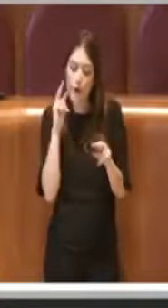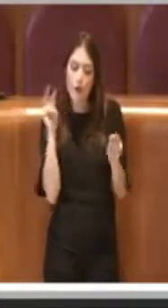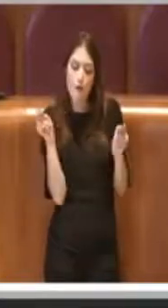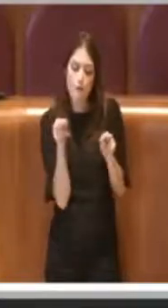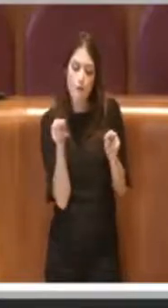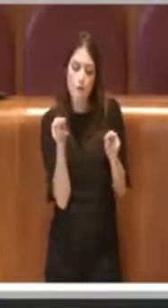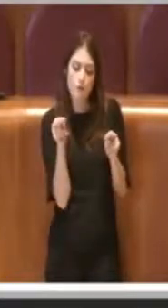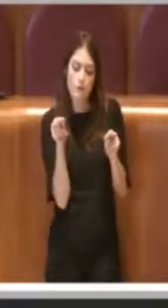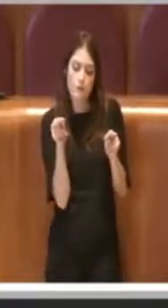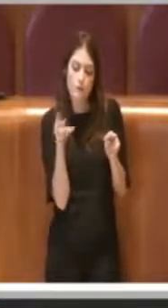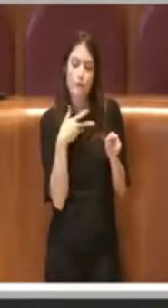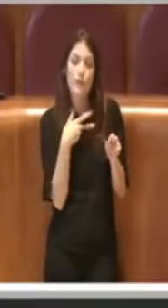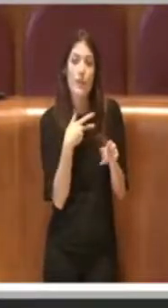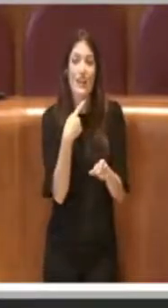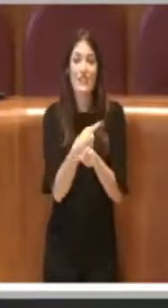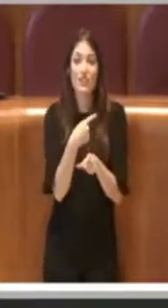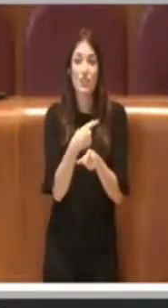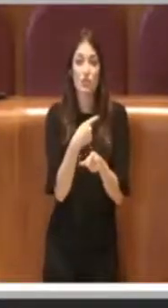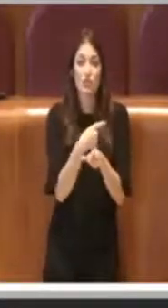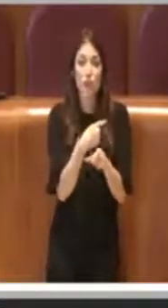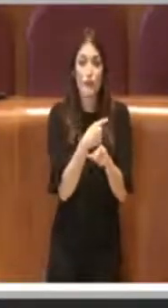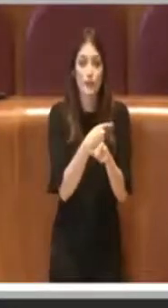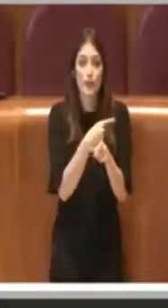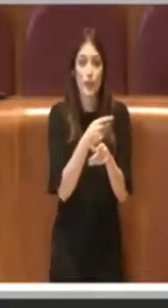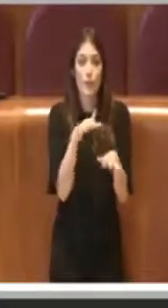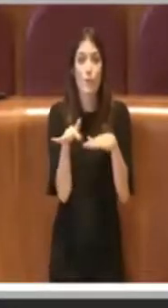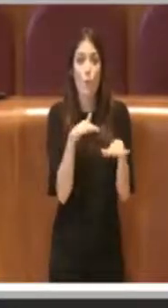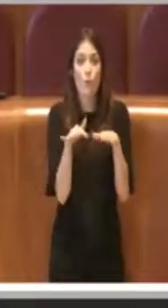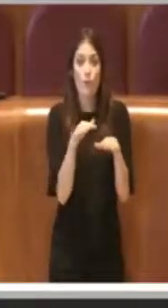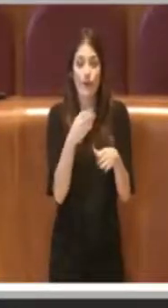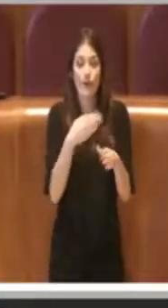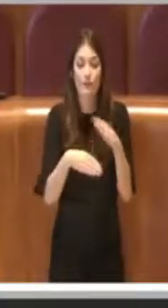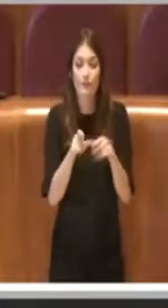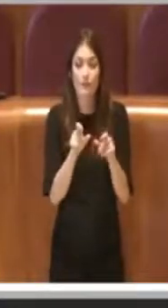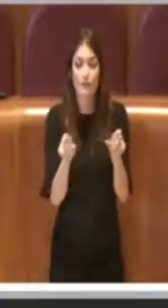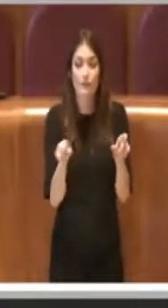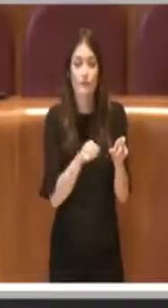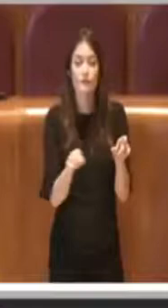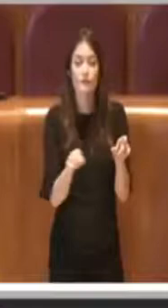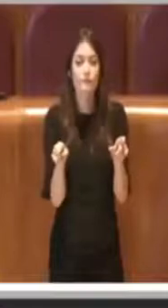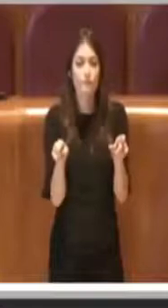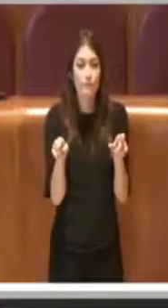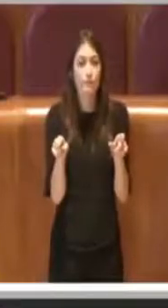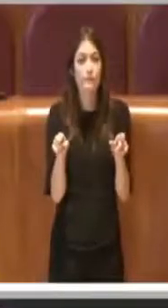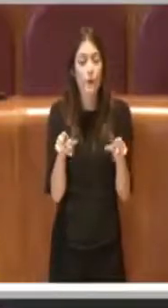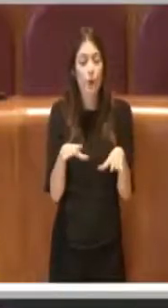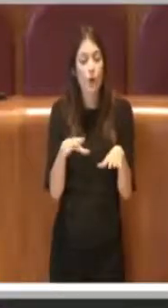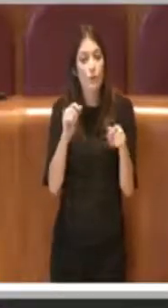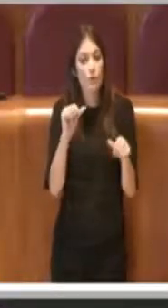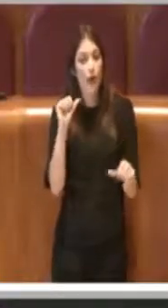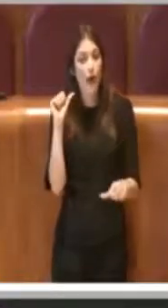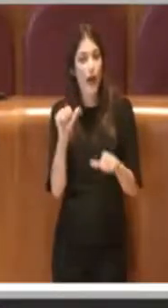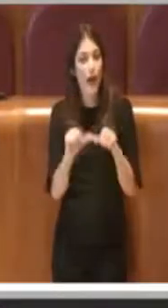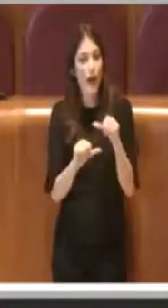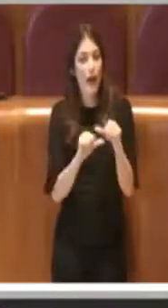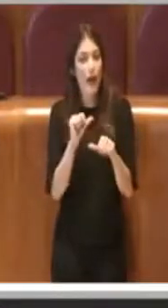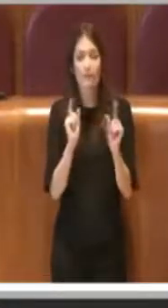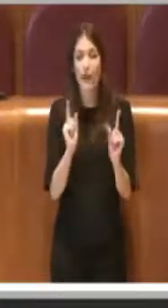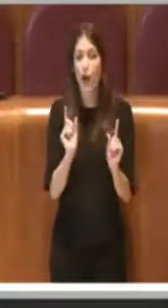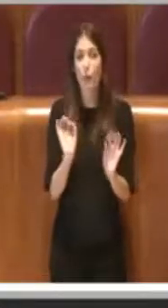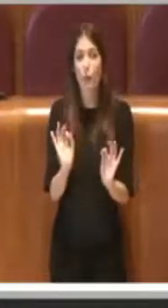come le esigenze di mobilità delle persone con disabilità in questo periodo emergenziale stiano cambiando nella loro natura,